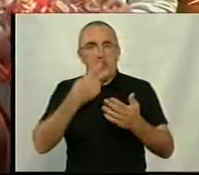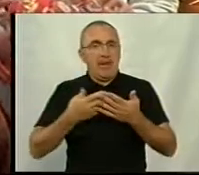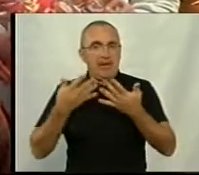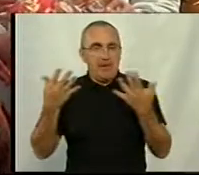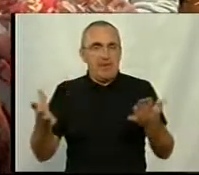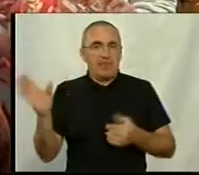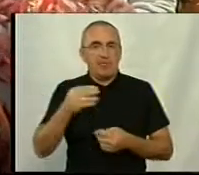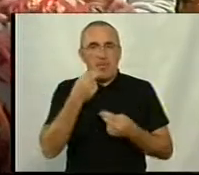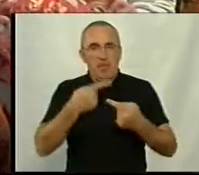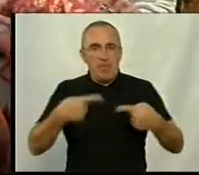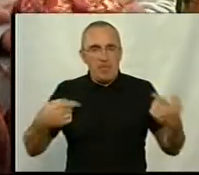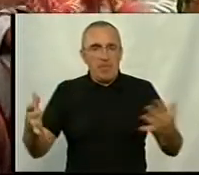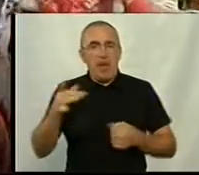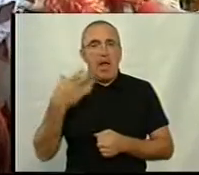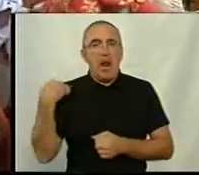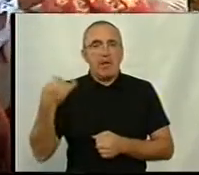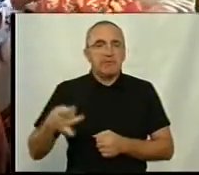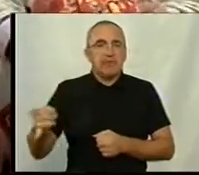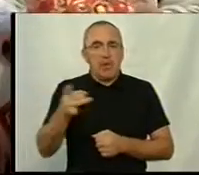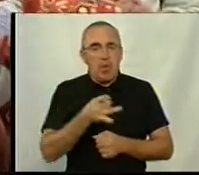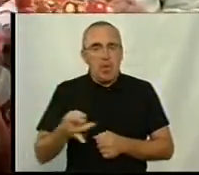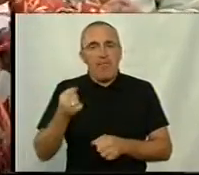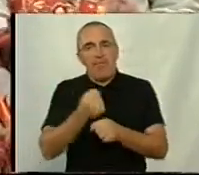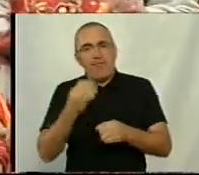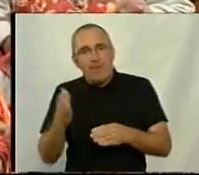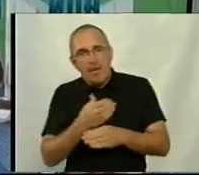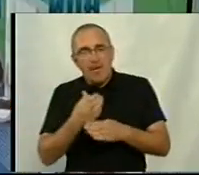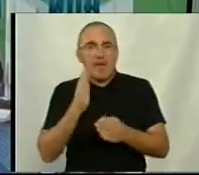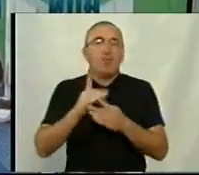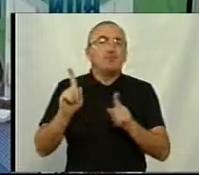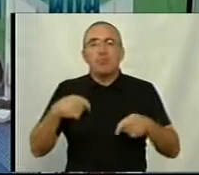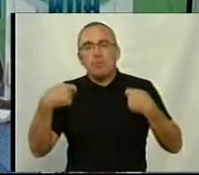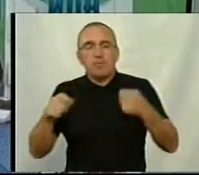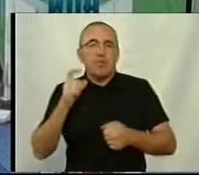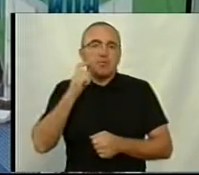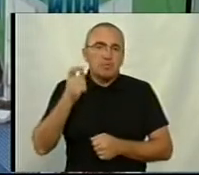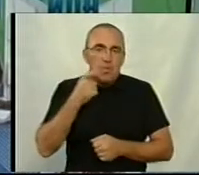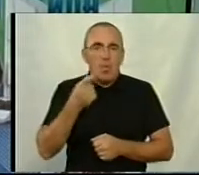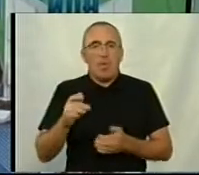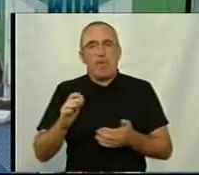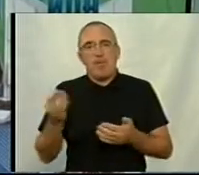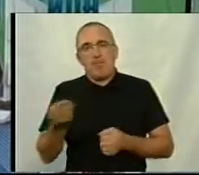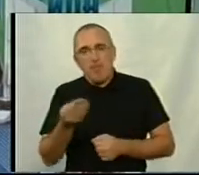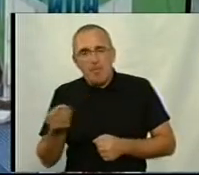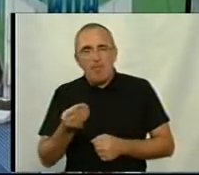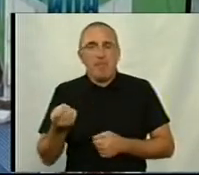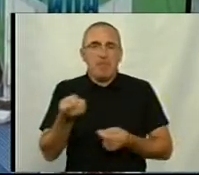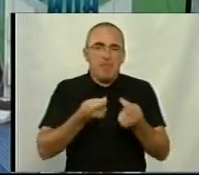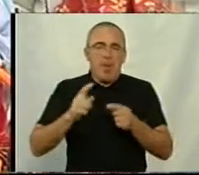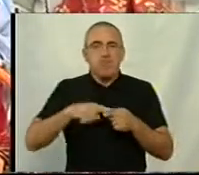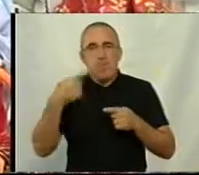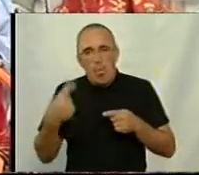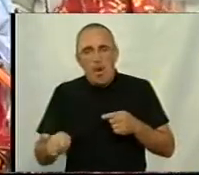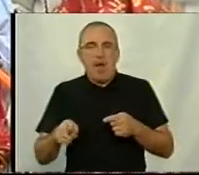всю продукцію Олександрівського району, те, що ми виробляємо, те, що в нас є на продаж, сукор, борошно, вирощуємо пшеницю, буряки,